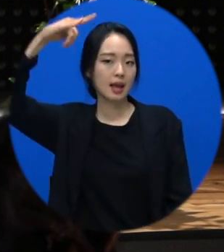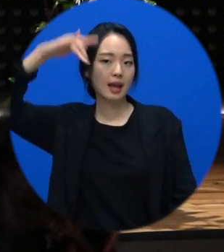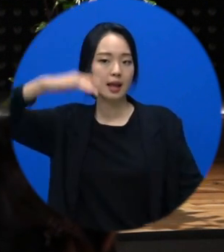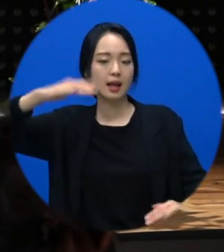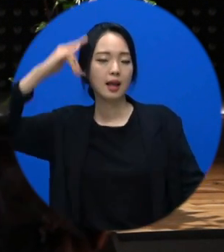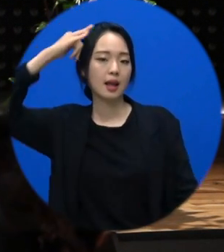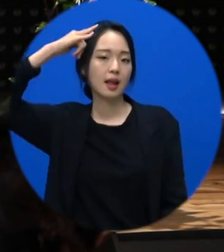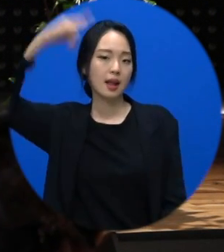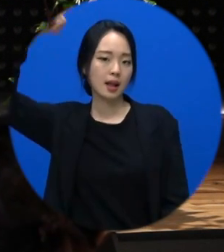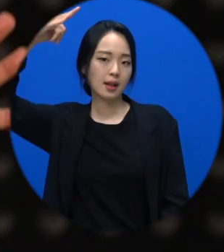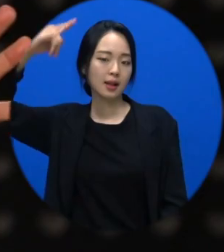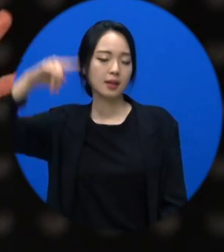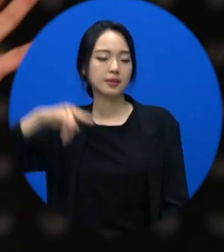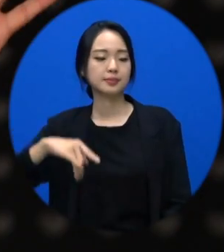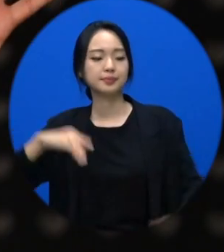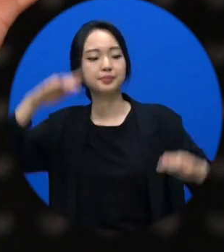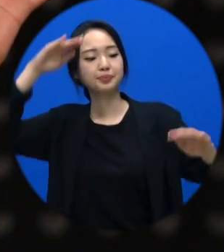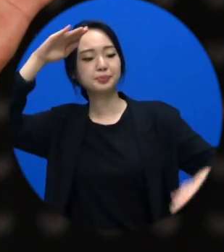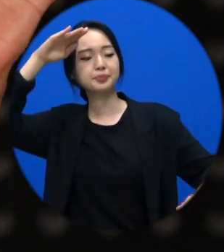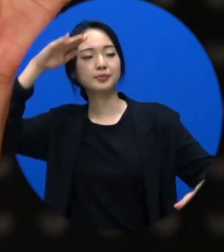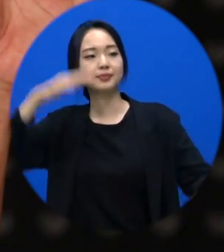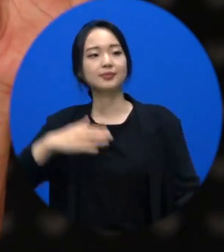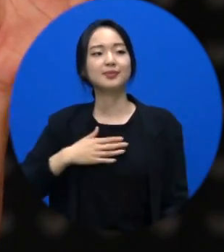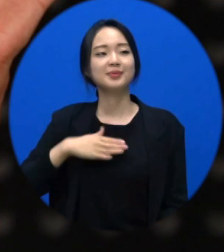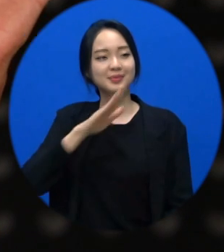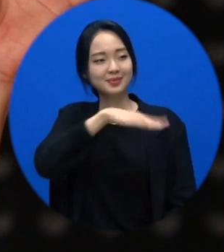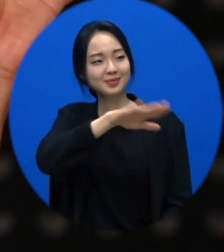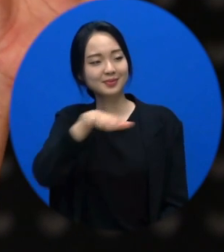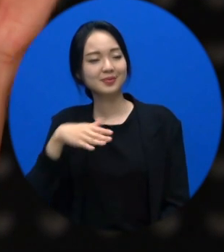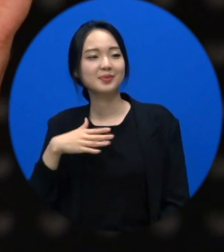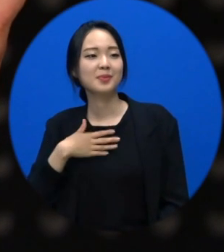나 키 큰가 봐. 여러분 이 윗공기는 맑아요.